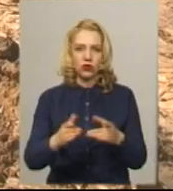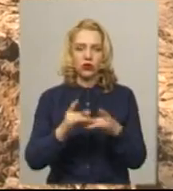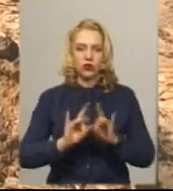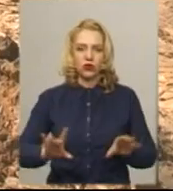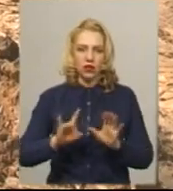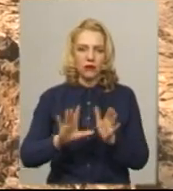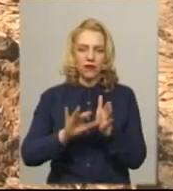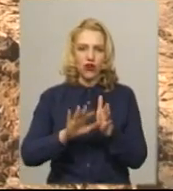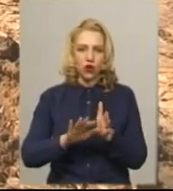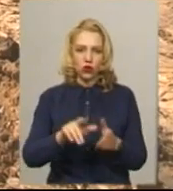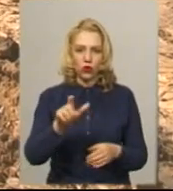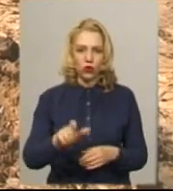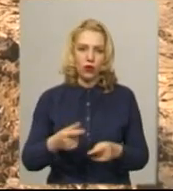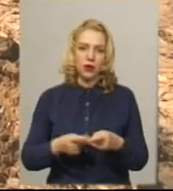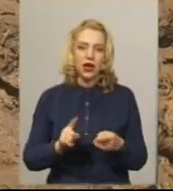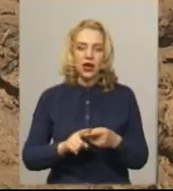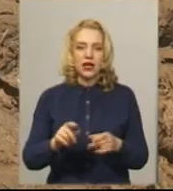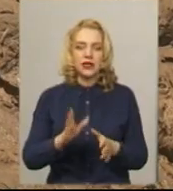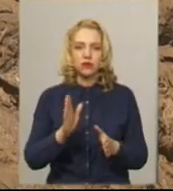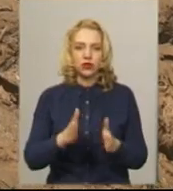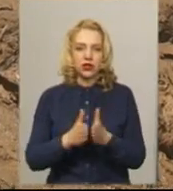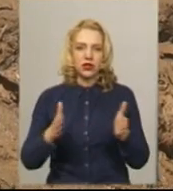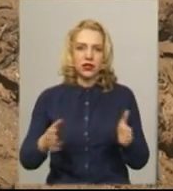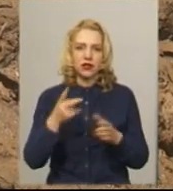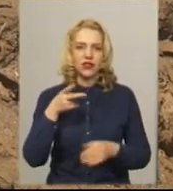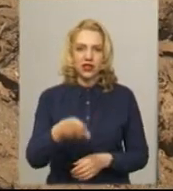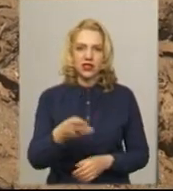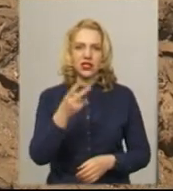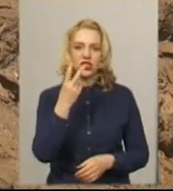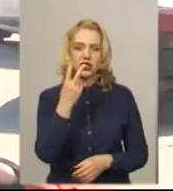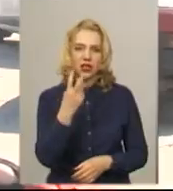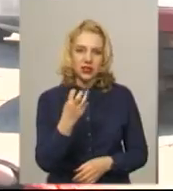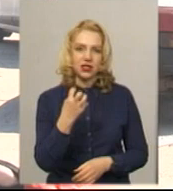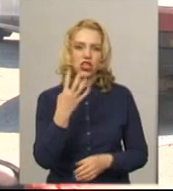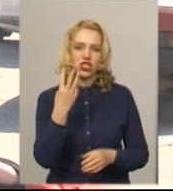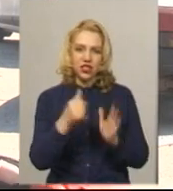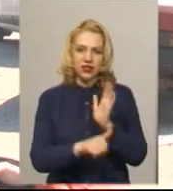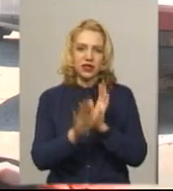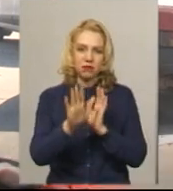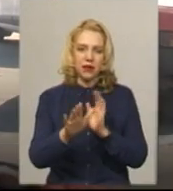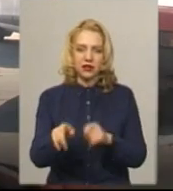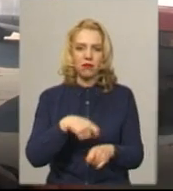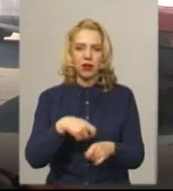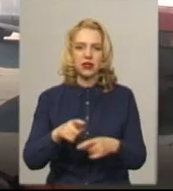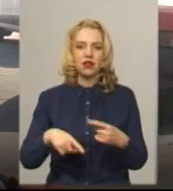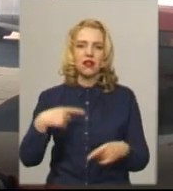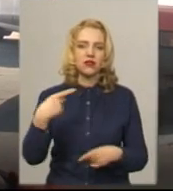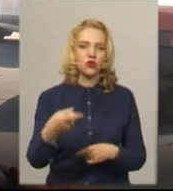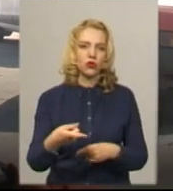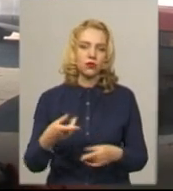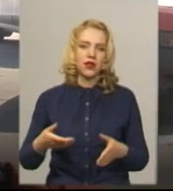Руслан Лисько. Протяжність ділянки під капітальний ремонт складає 2365 метрів. Наступним етапом у нас планується